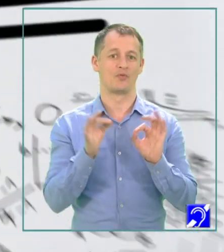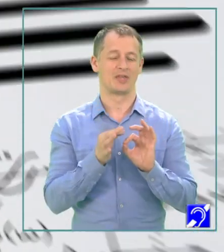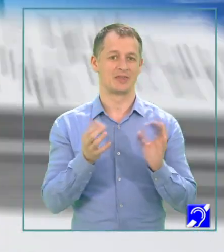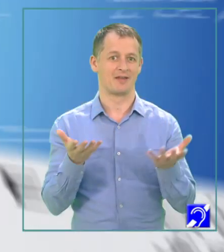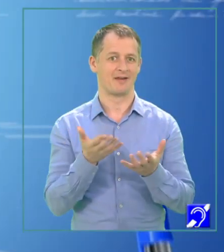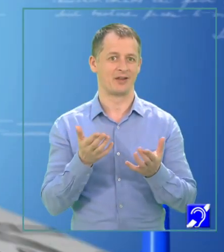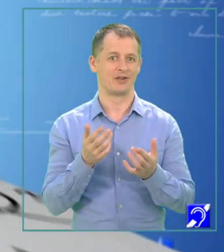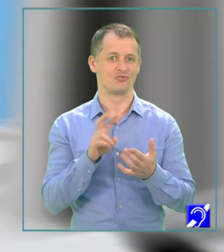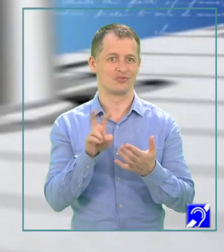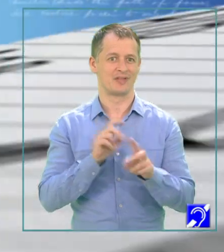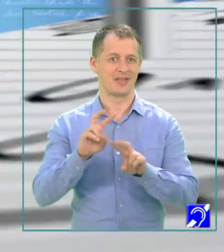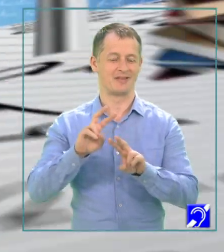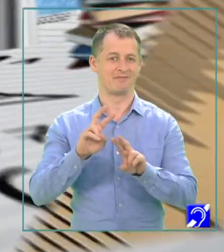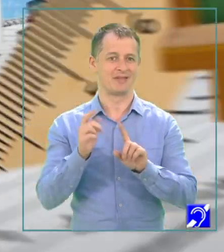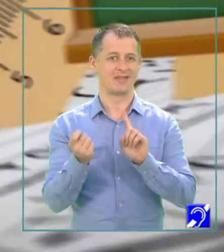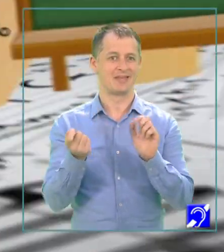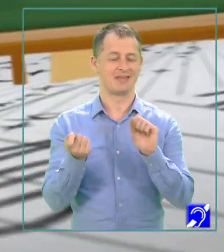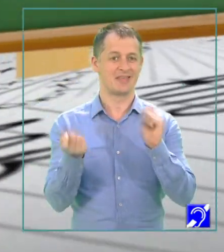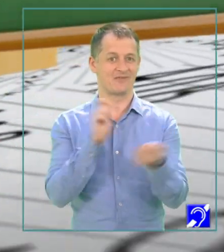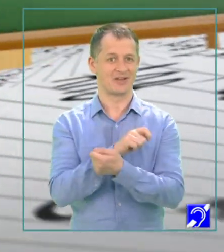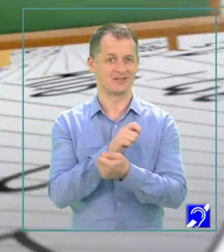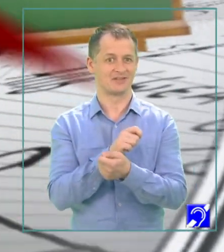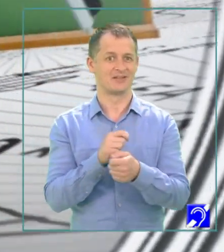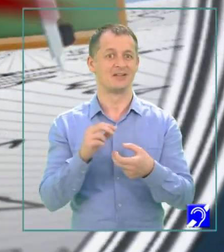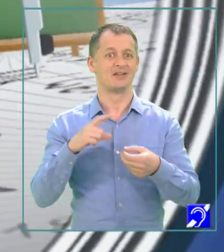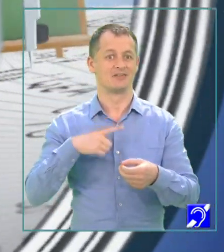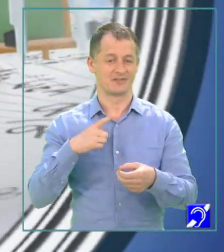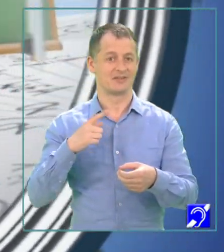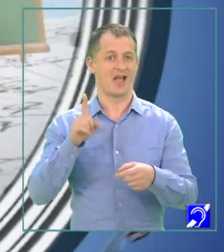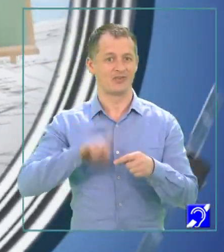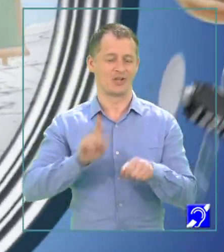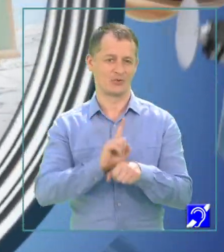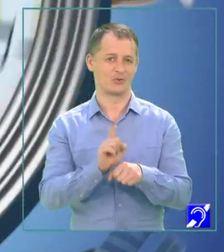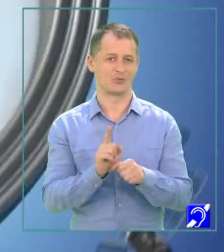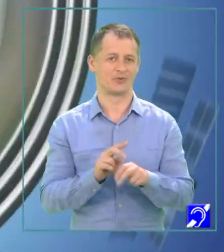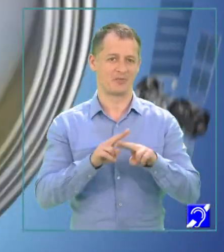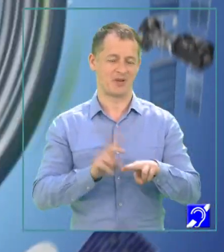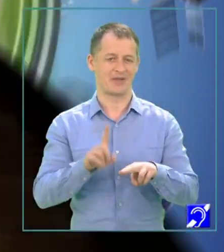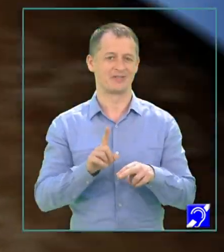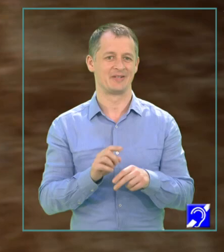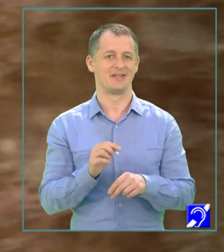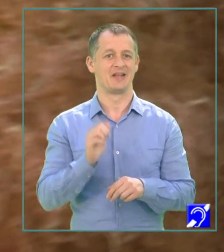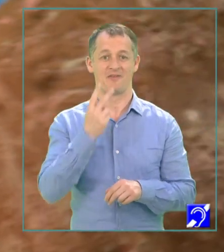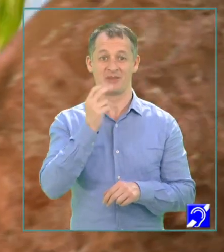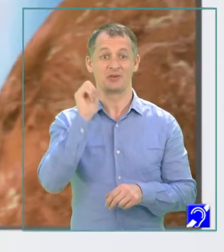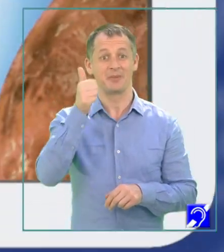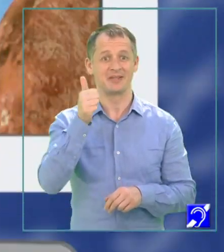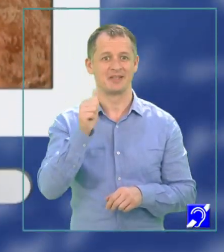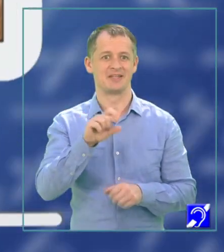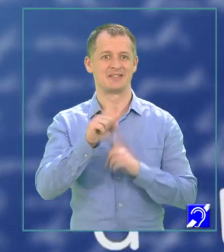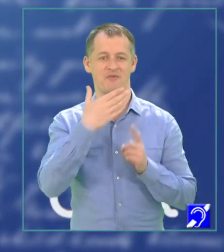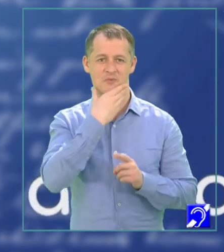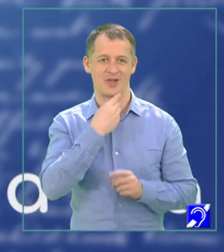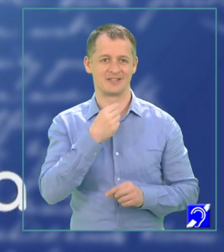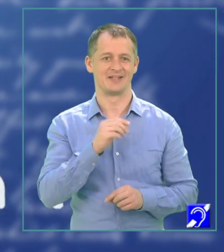reprezintă același lucru. Acum propun să ne oprim aici. Ne mai vedem și mâine. Zi frumoasă și rămâneți voioși